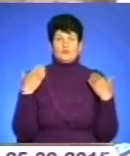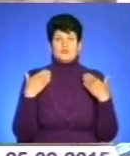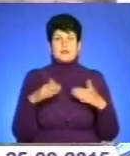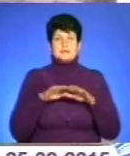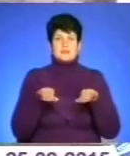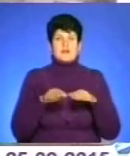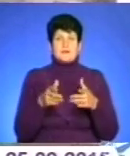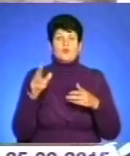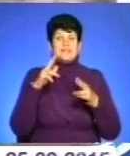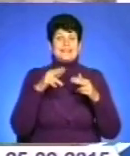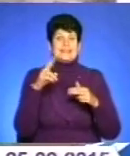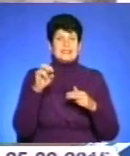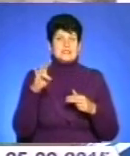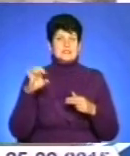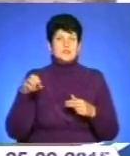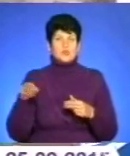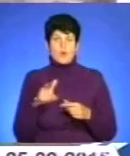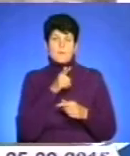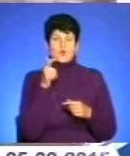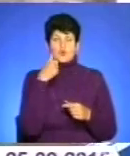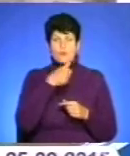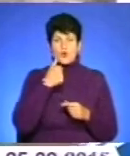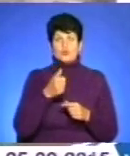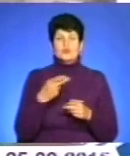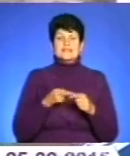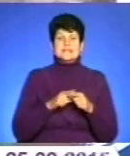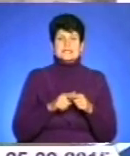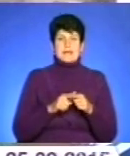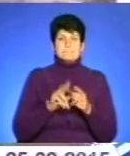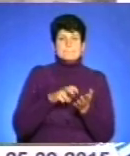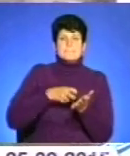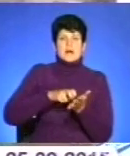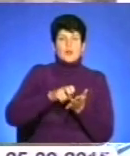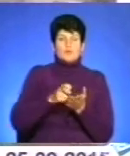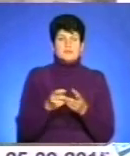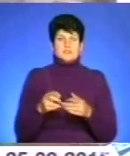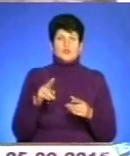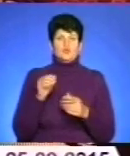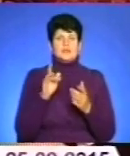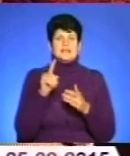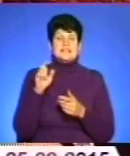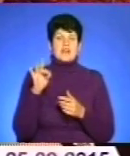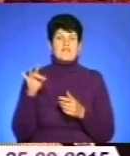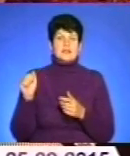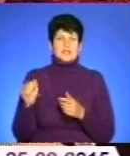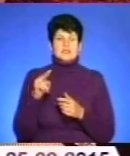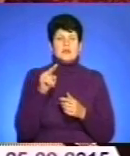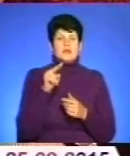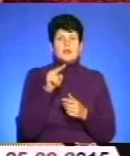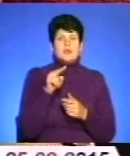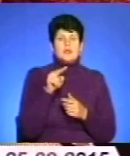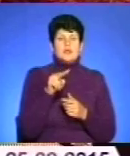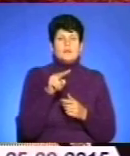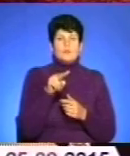Дністру, а протягом всього року це поломницькі тури по Чавіску Лавру і Зерваницю. До свята Міжнародного дня